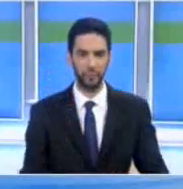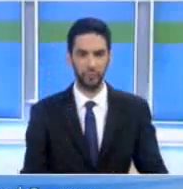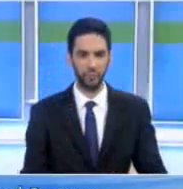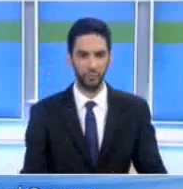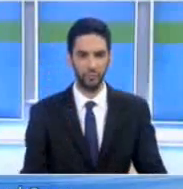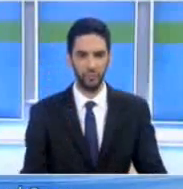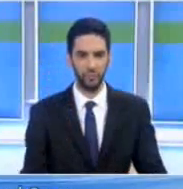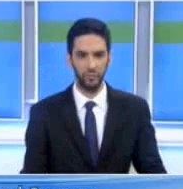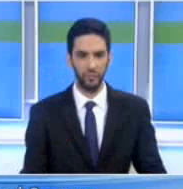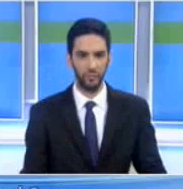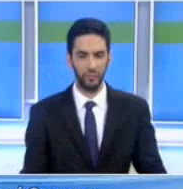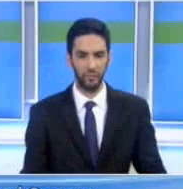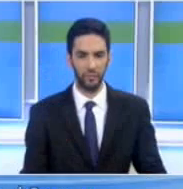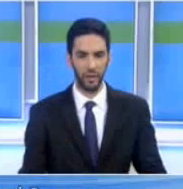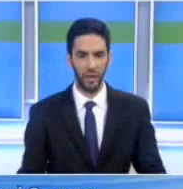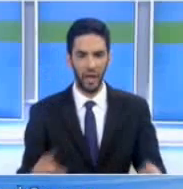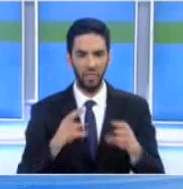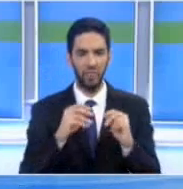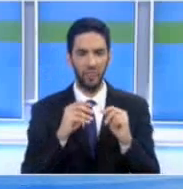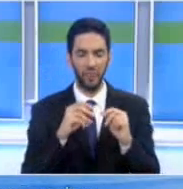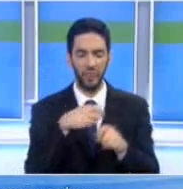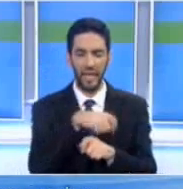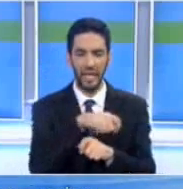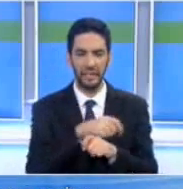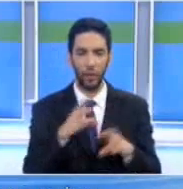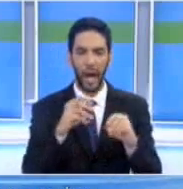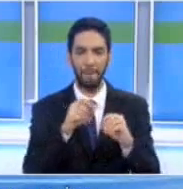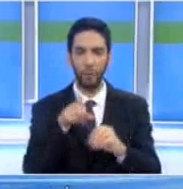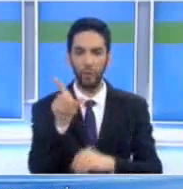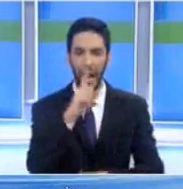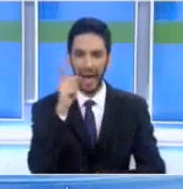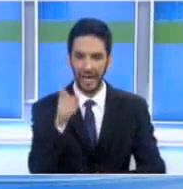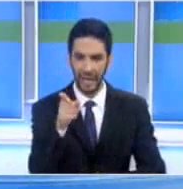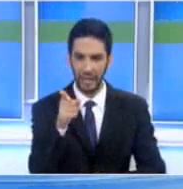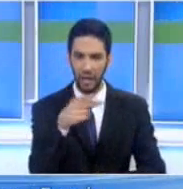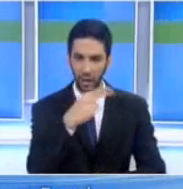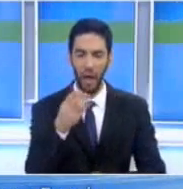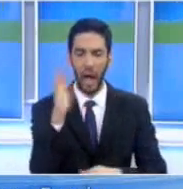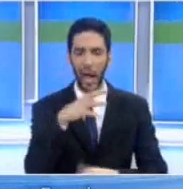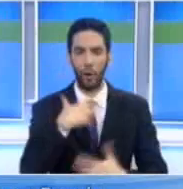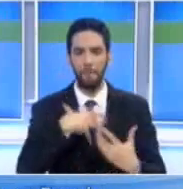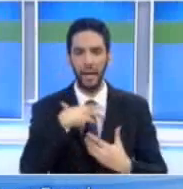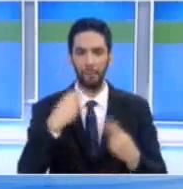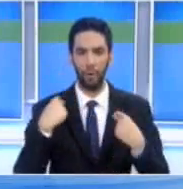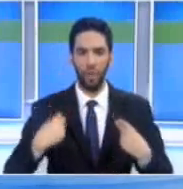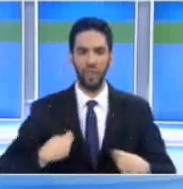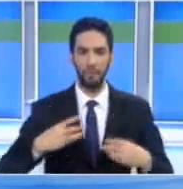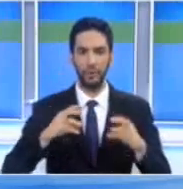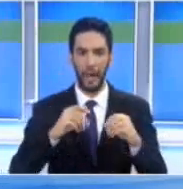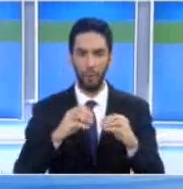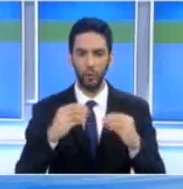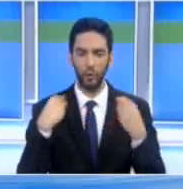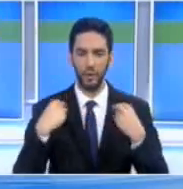Προσφυγές καταχωρήθηκαν σήμερα και ενώπιον υπαρχιακού δικαστηρίου αμοχώστου το οποίο συνεδριάζει στη Λάρνακα ως εκλογοδικείο για τους Δήμους